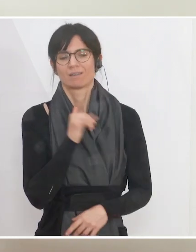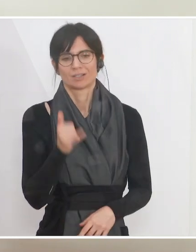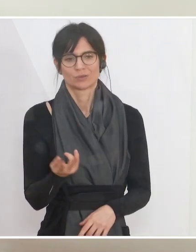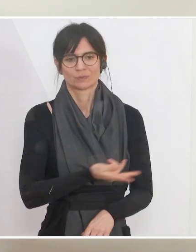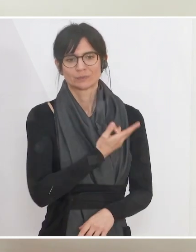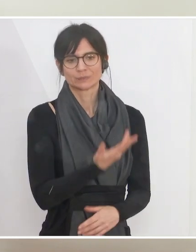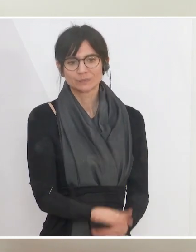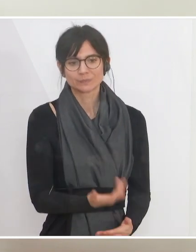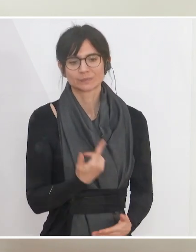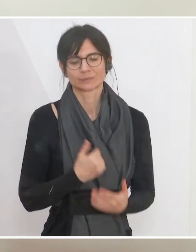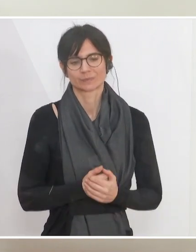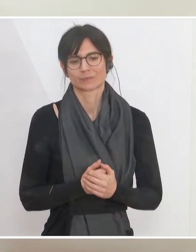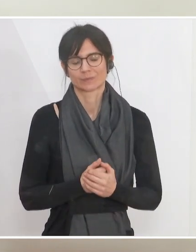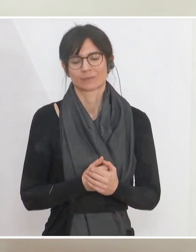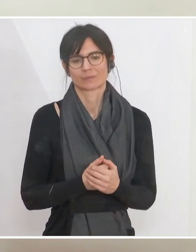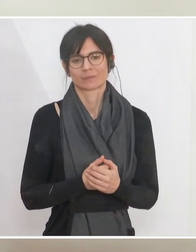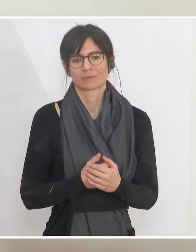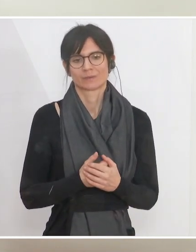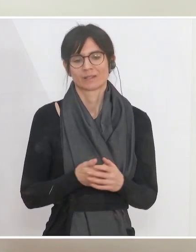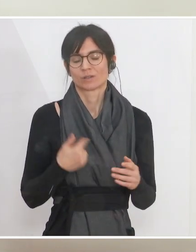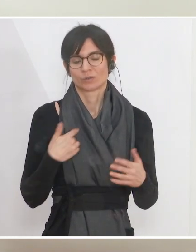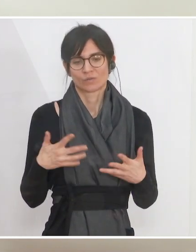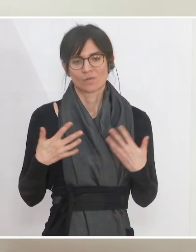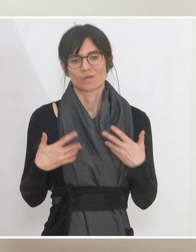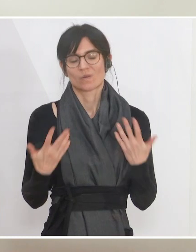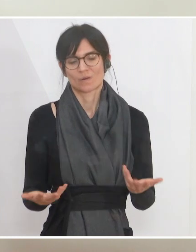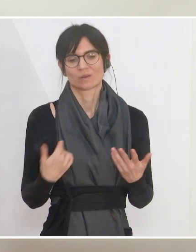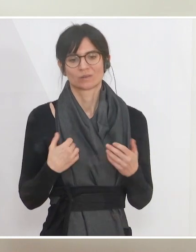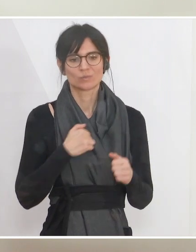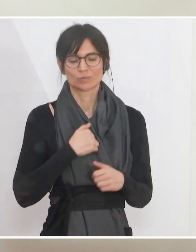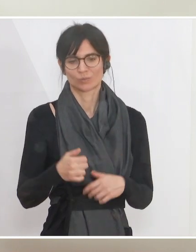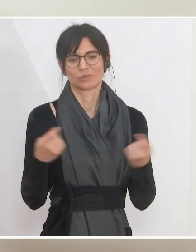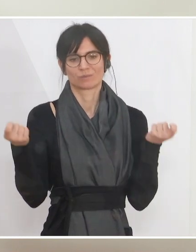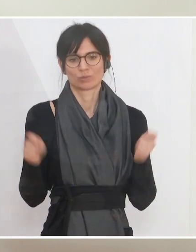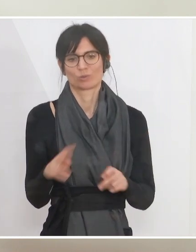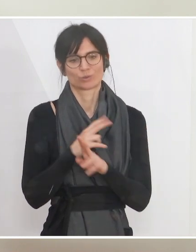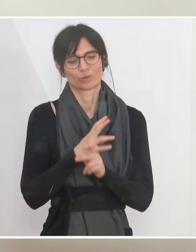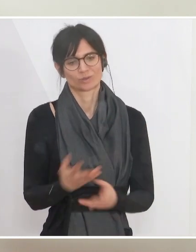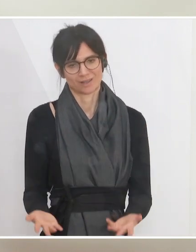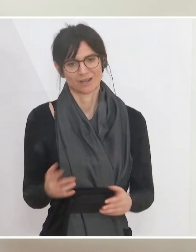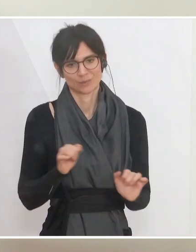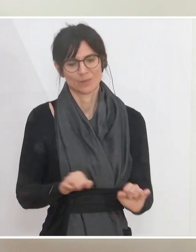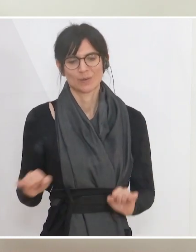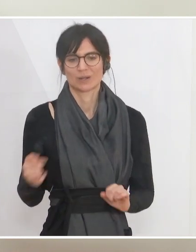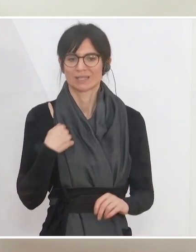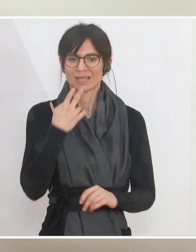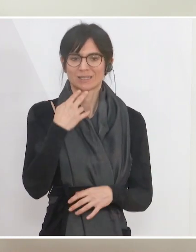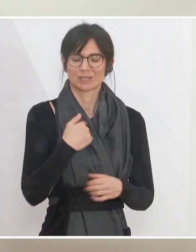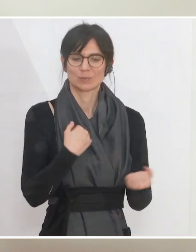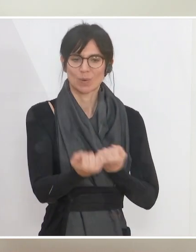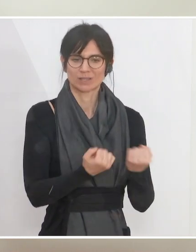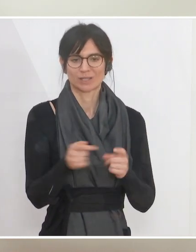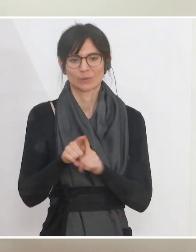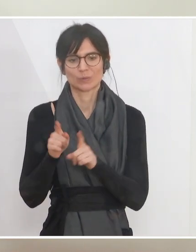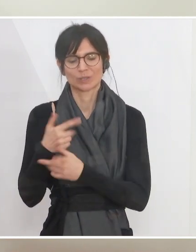auch, glaube ich, bisschen stolz darauf sein werden und uns freuen werden, dass wir einen so mutigen Beschluss in Österreich im Bereich der Energiepolitik und auch im